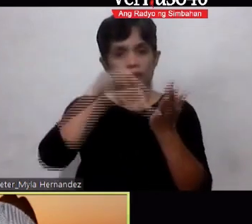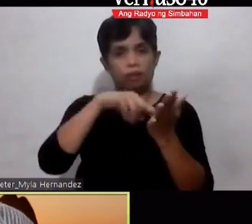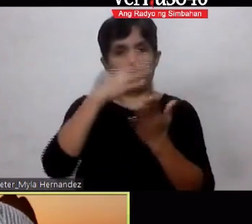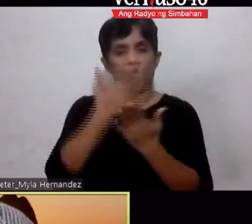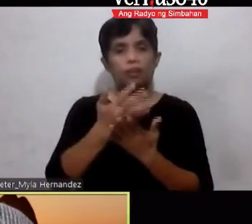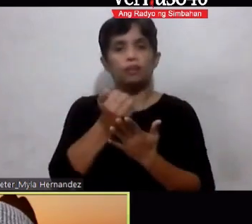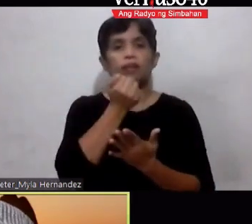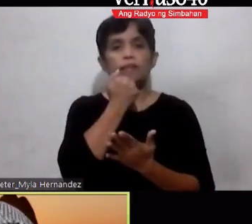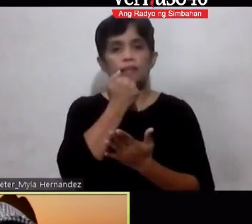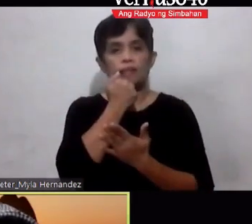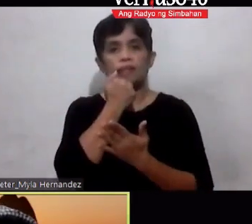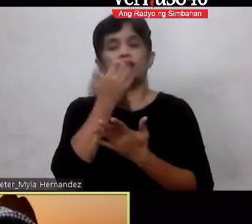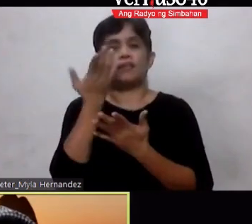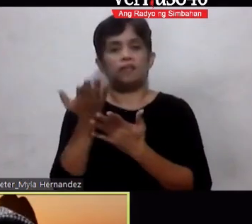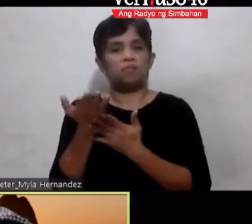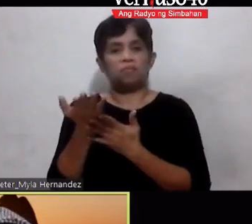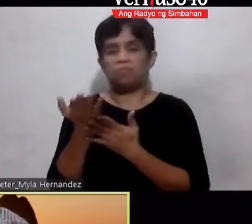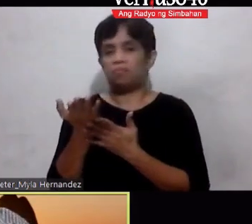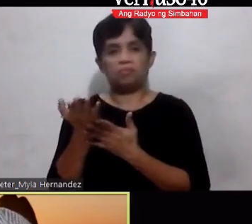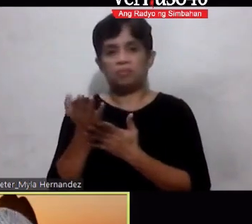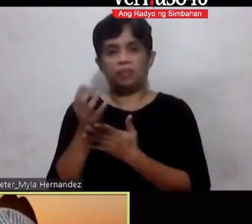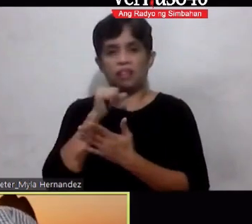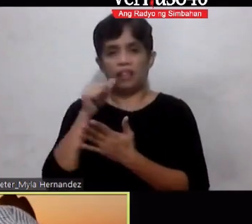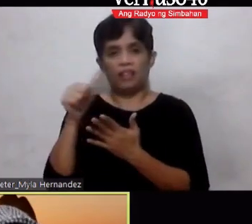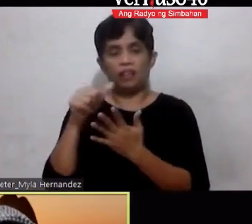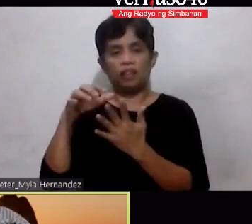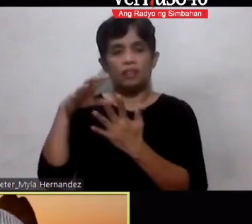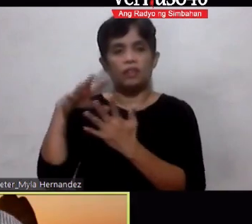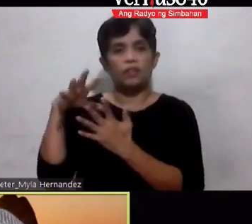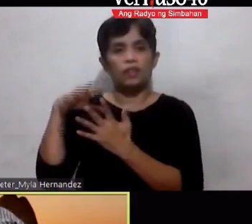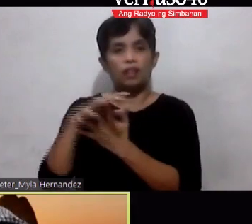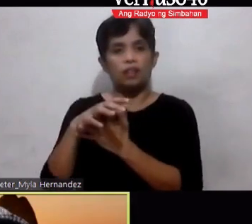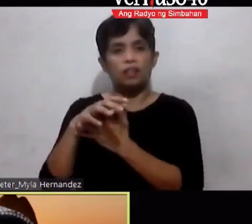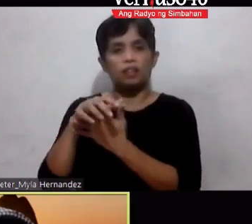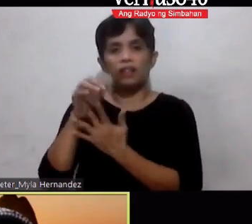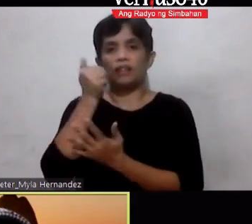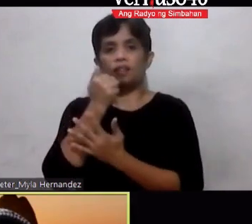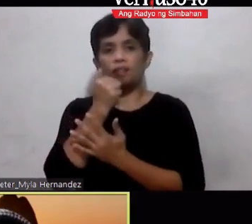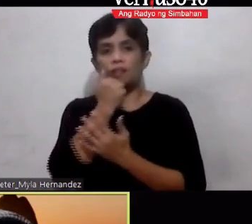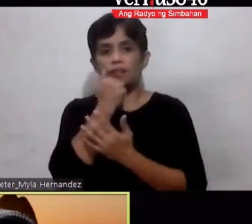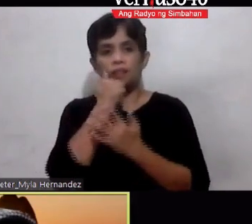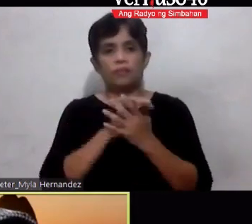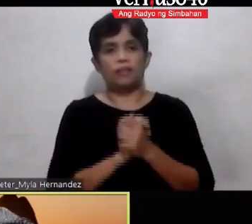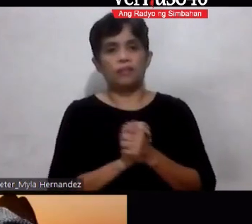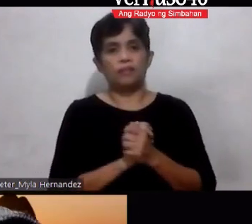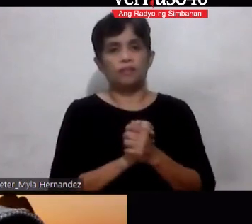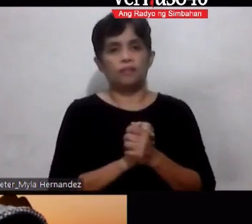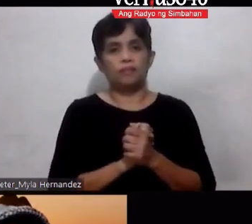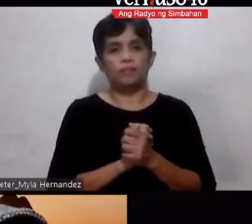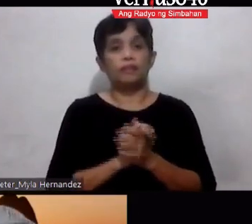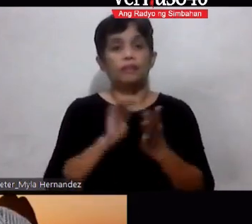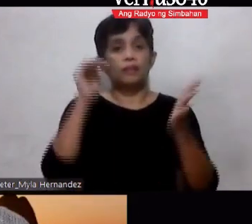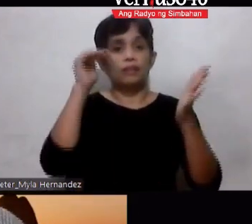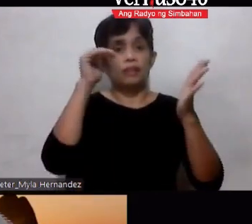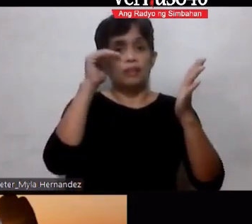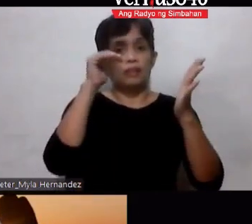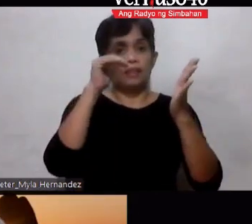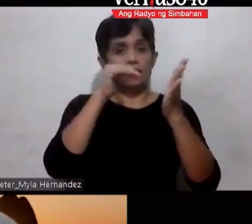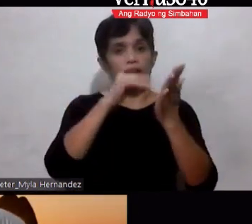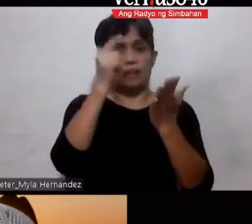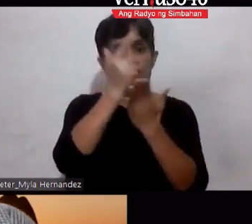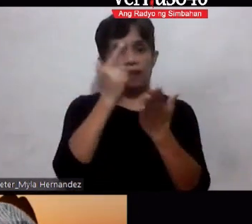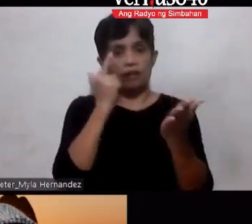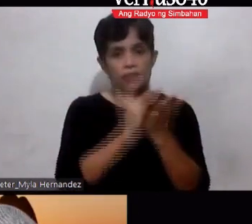malamang choice na yun Hindi na siya pwedeng sabihin Pagkakamali pa Ano ba yung tinutukoy natin Brother Benson Go ahead Aral ng nakaraan Baka